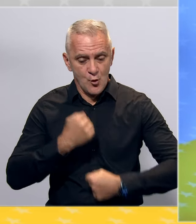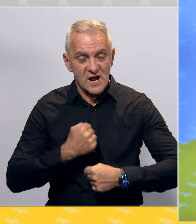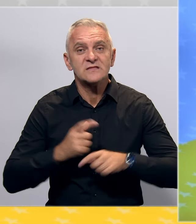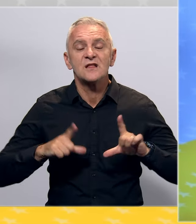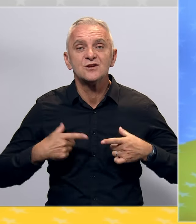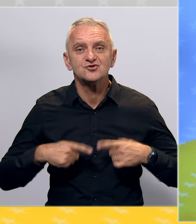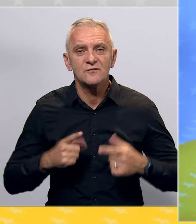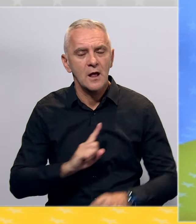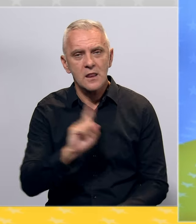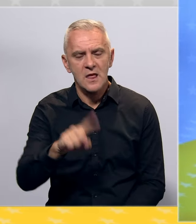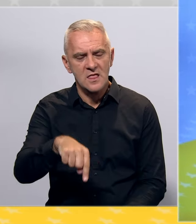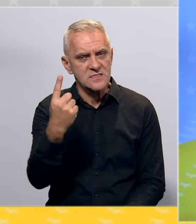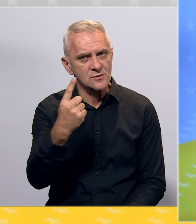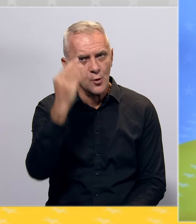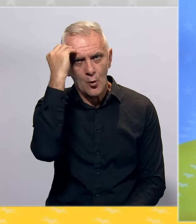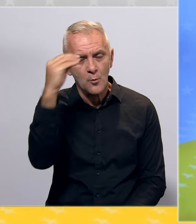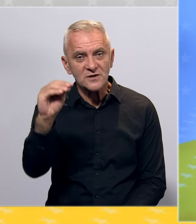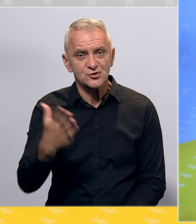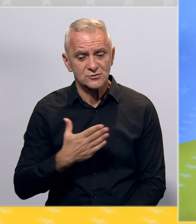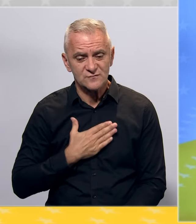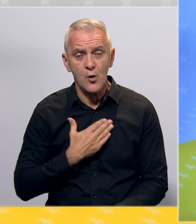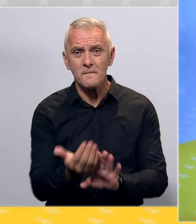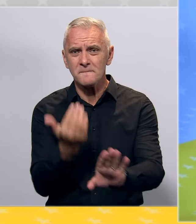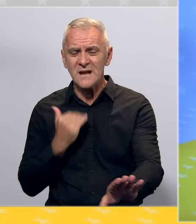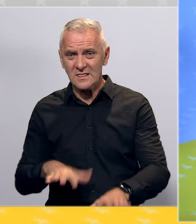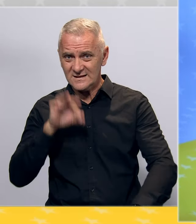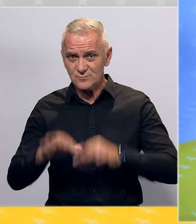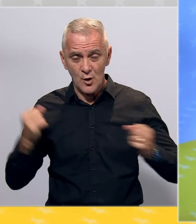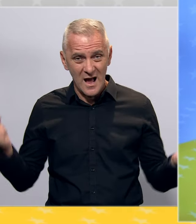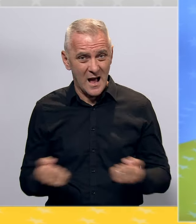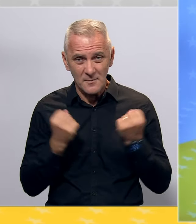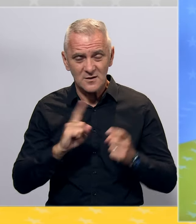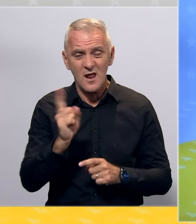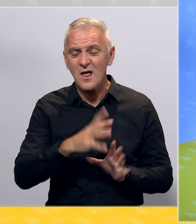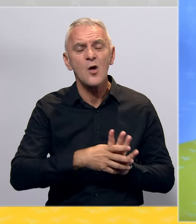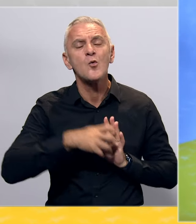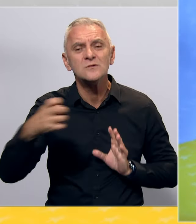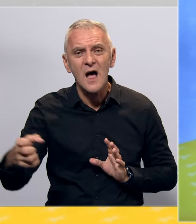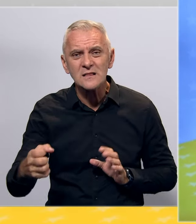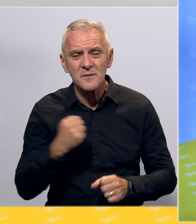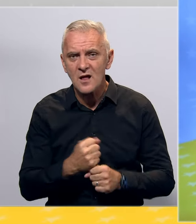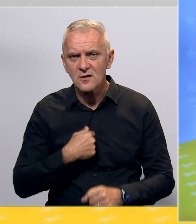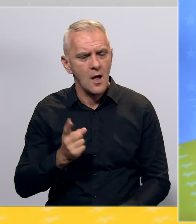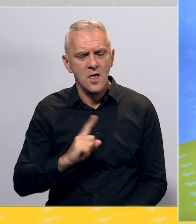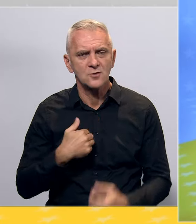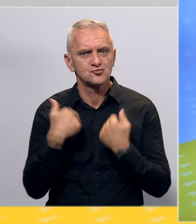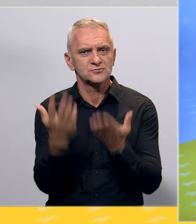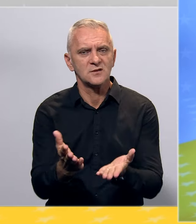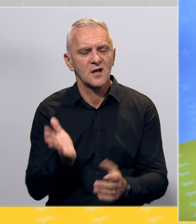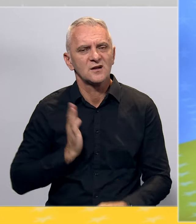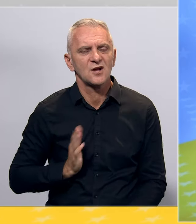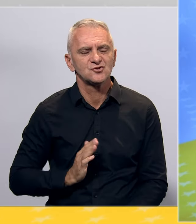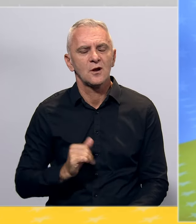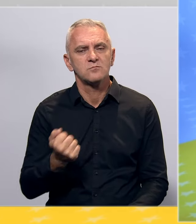Niti jedno obećanje u svojoj predizbornoj kampanji niti u daljem radu, neću dati nijednom građinu Banja Luke.